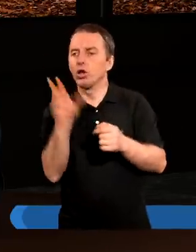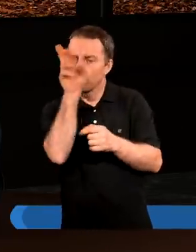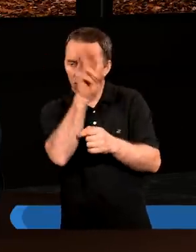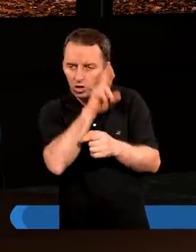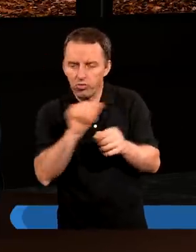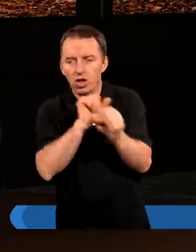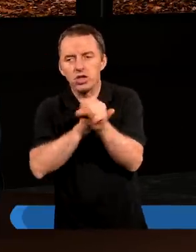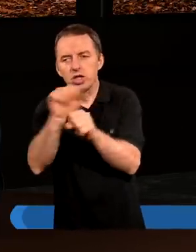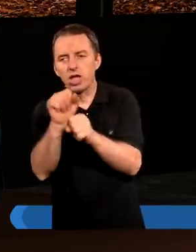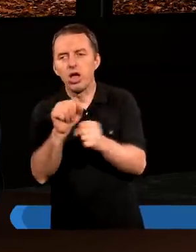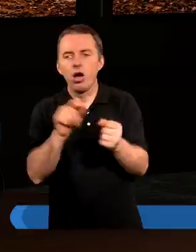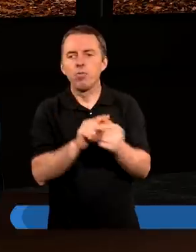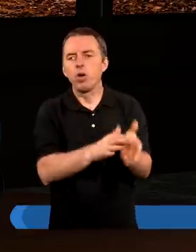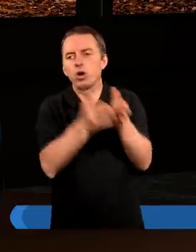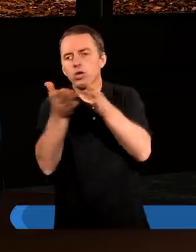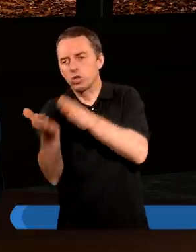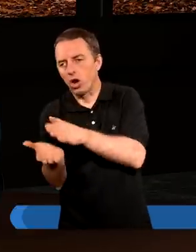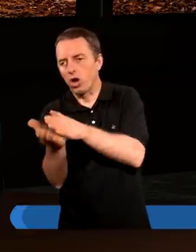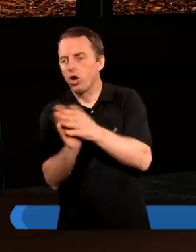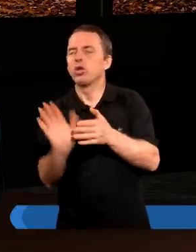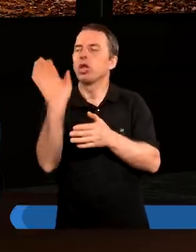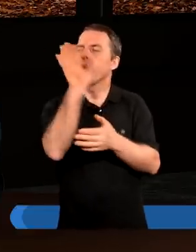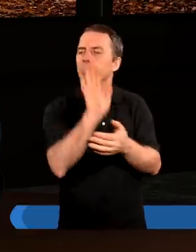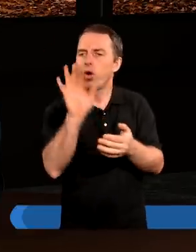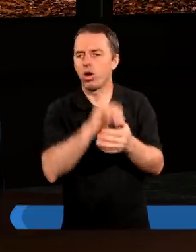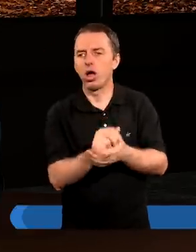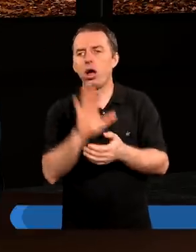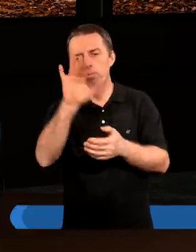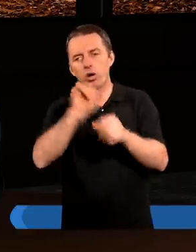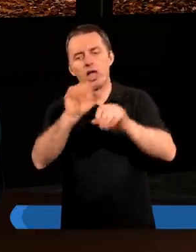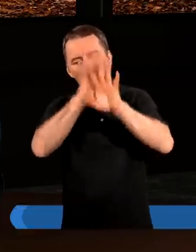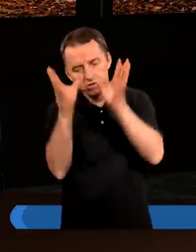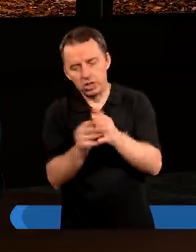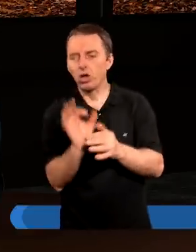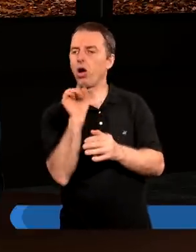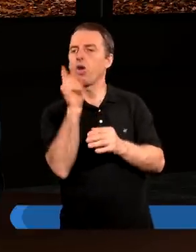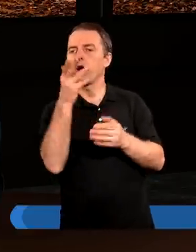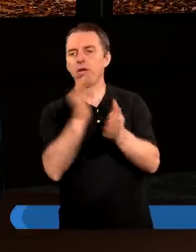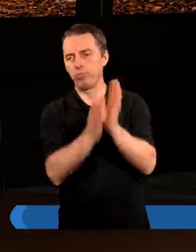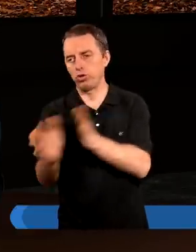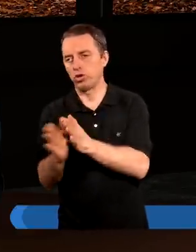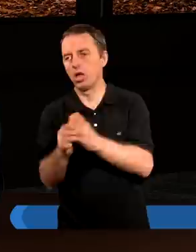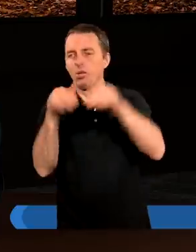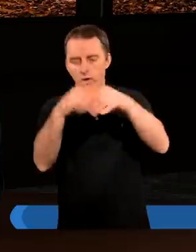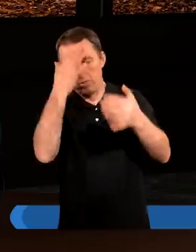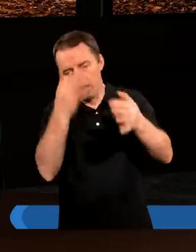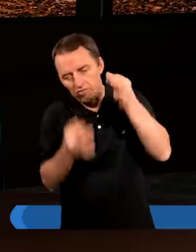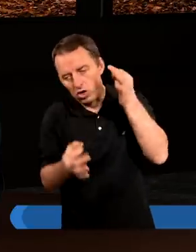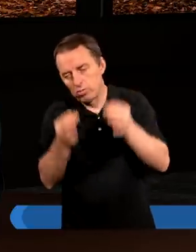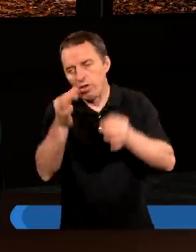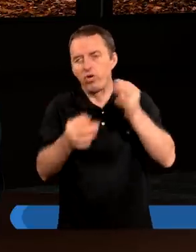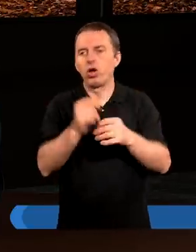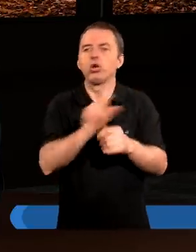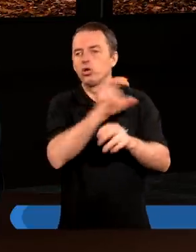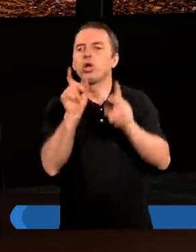rzeczywiście jest po stronie Boga. No bo jak jest wszystko okej, to można mieć wątpliwości,